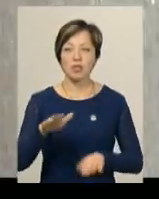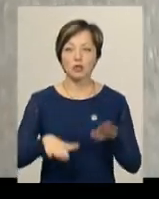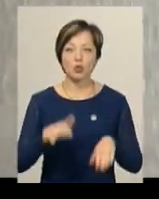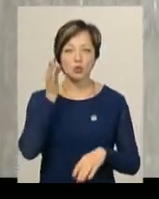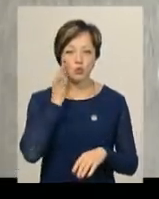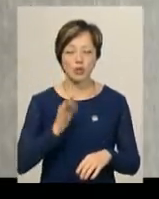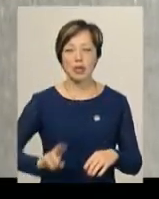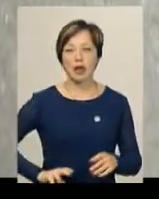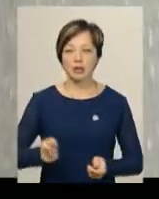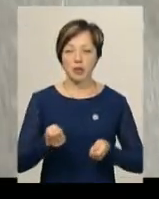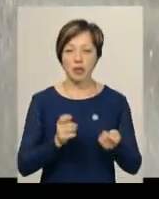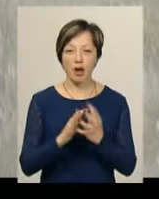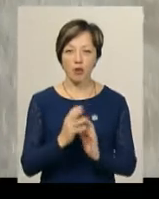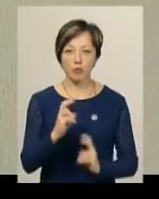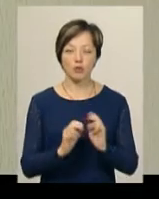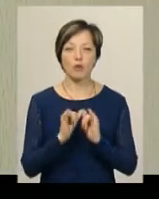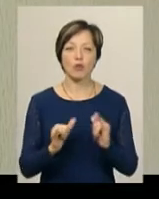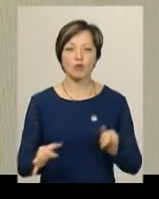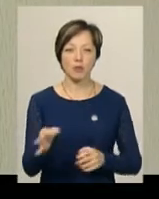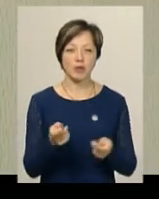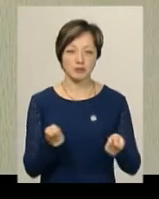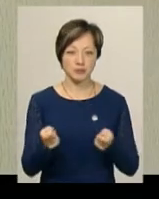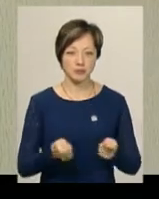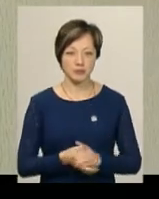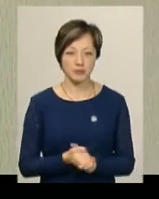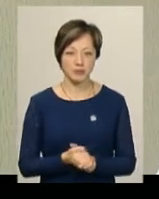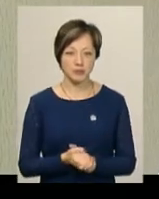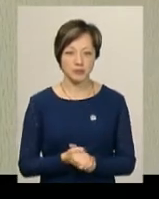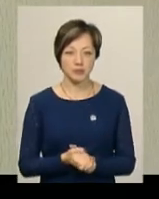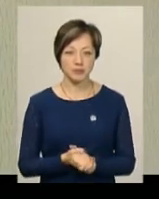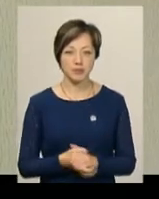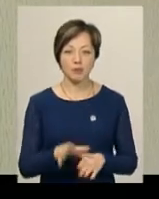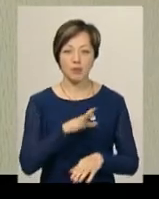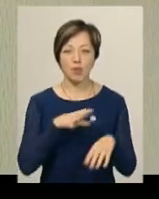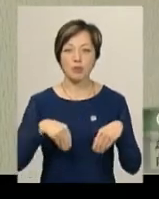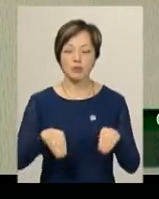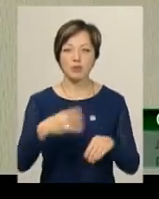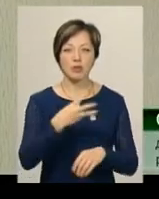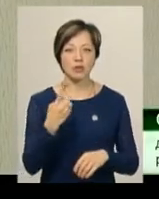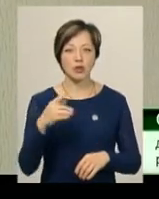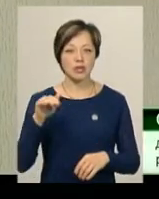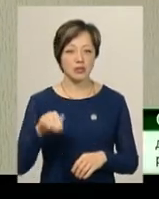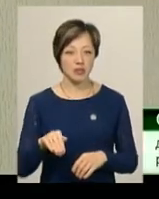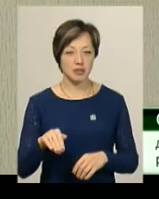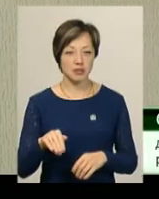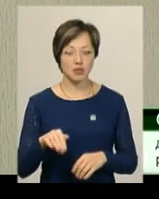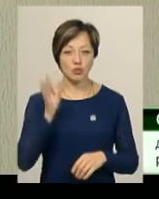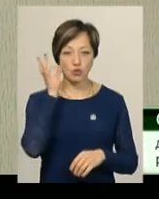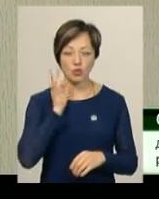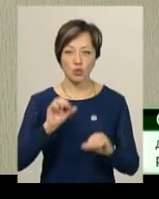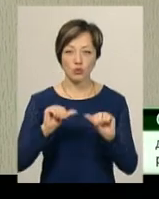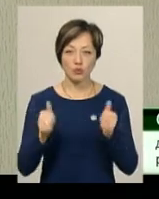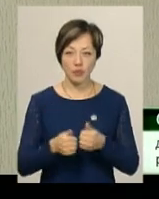Департаменту агропромислового розвитку облдержадміністрації Олег Омелянюк. Було посіяно майже 31 тисяча солодких